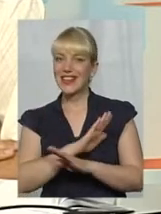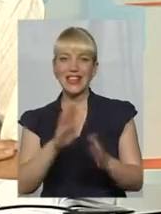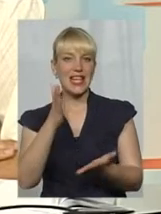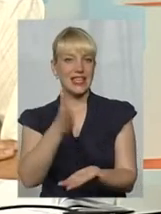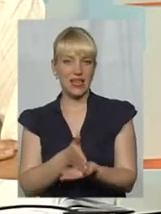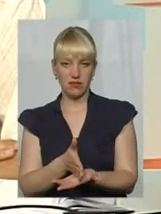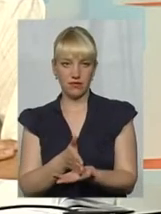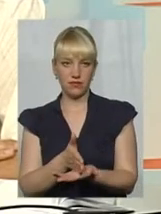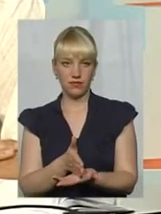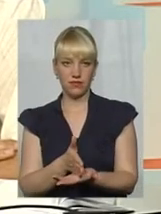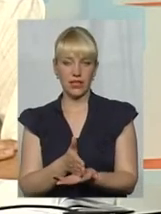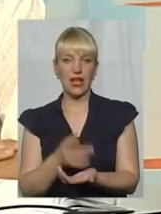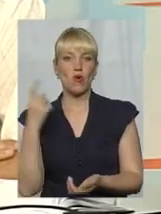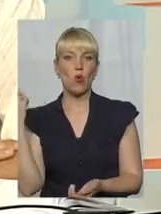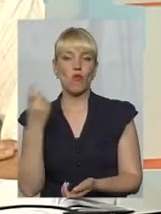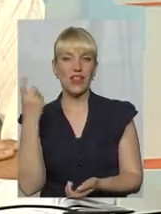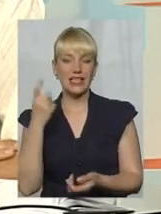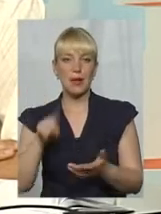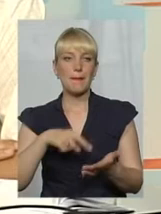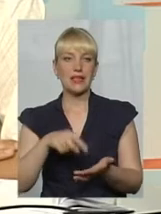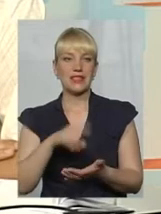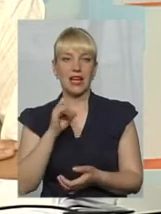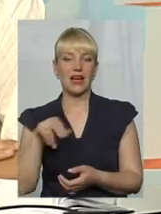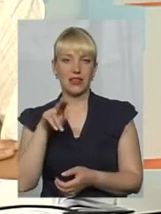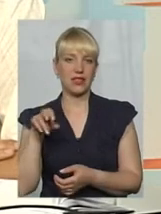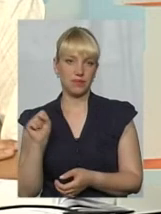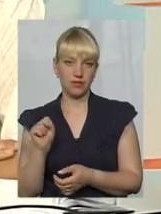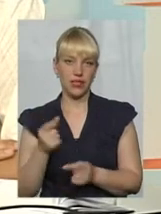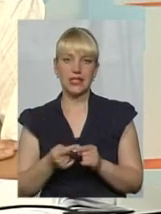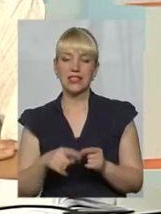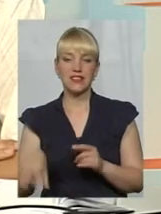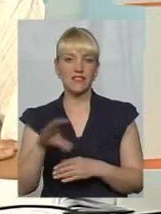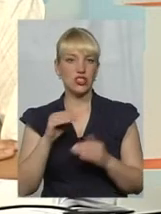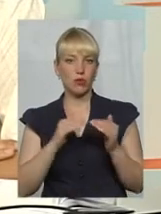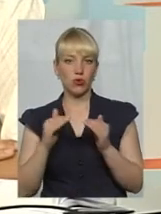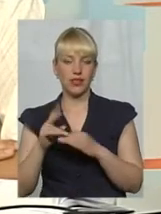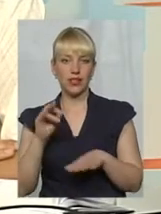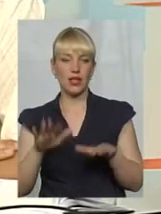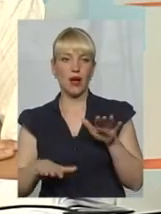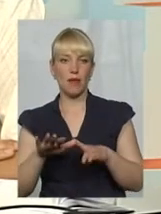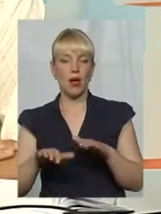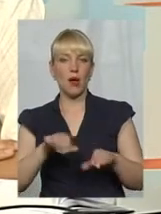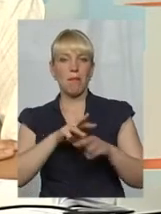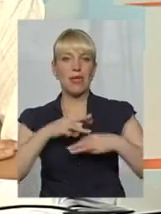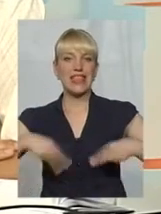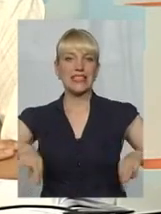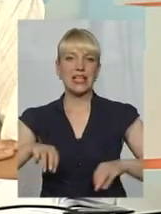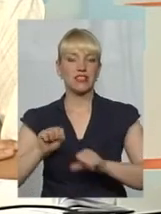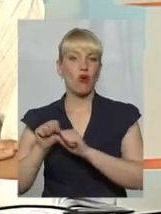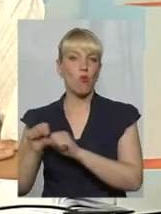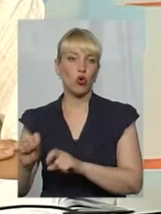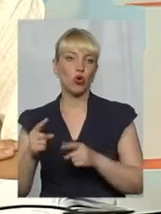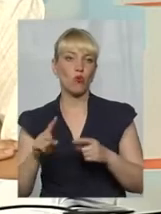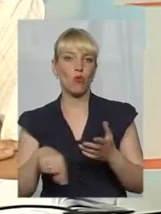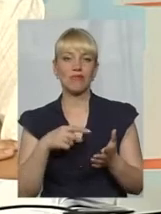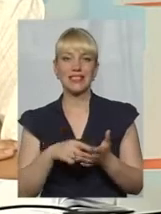у власності міської ради. Так. Ті будинки всі на балансі Міністерства оборони. І тому міська